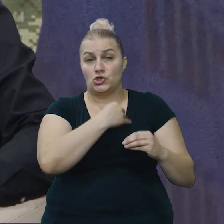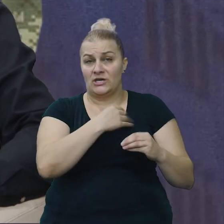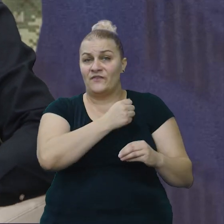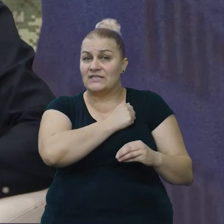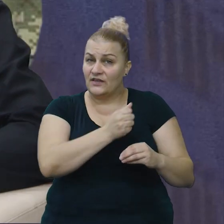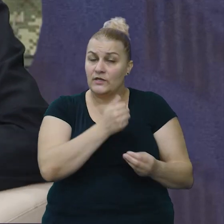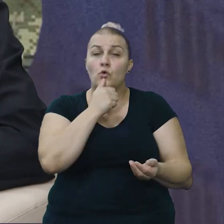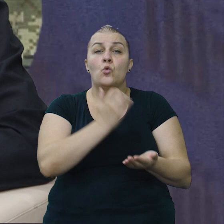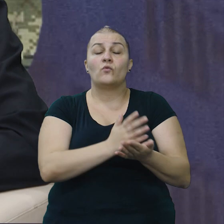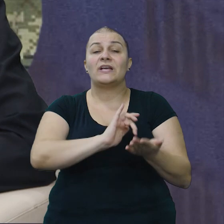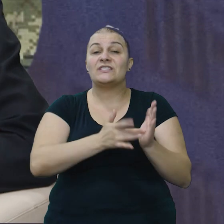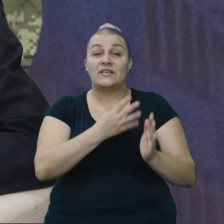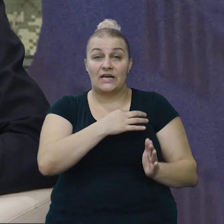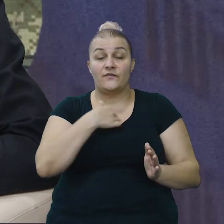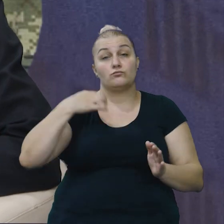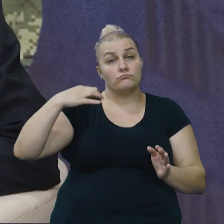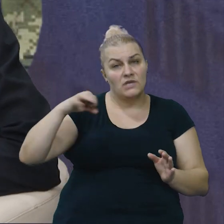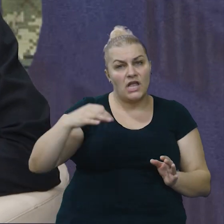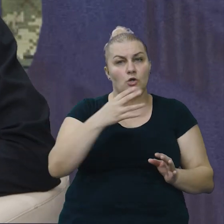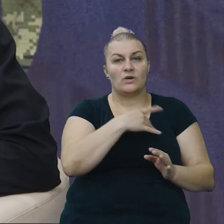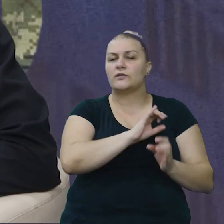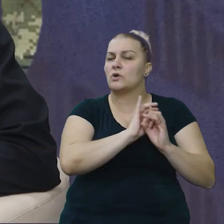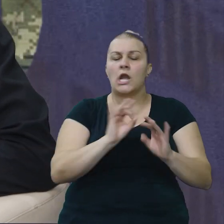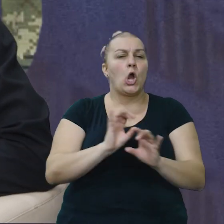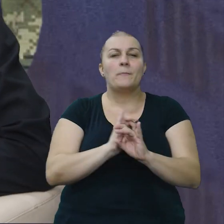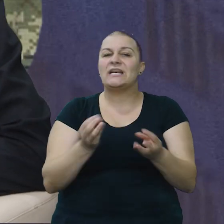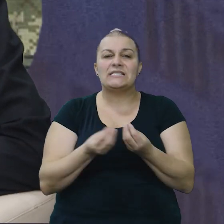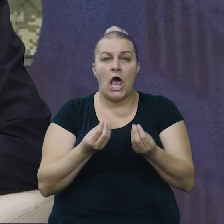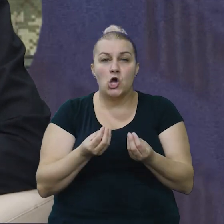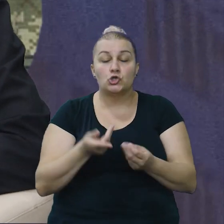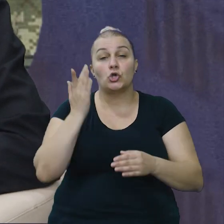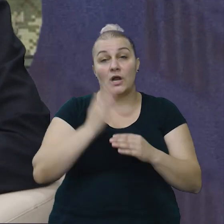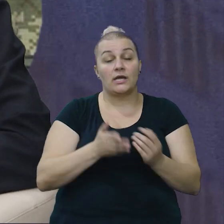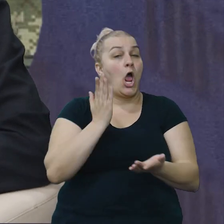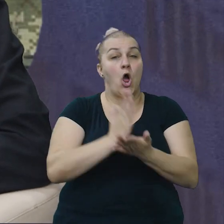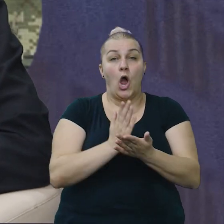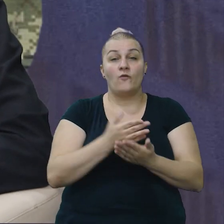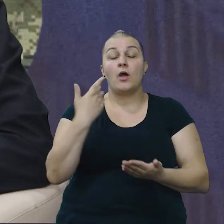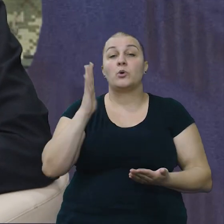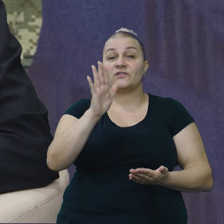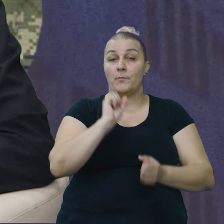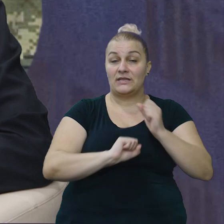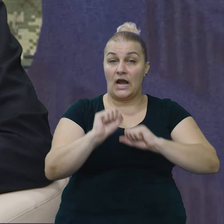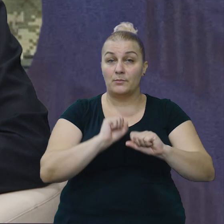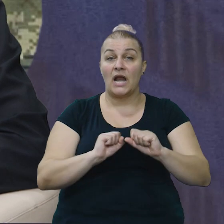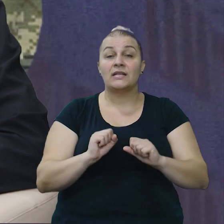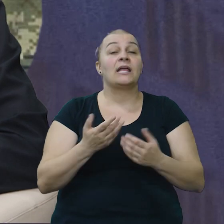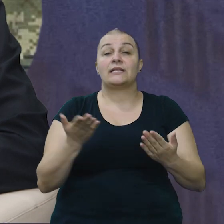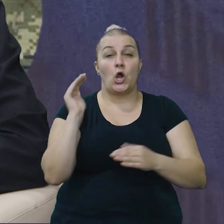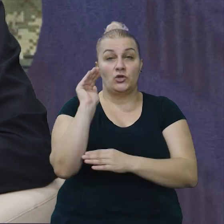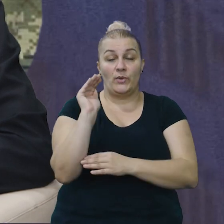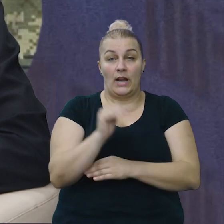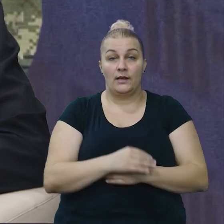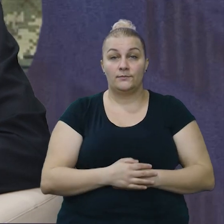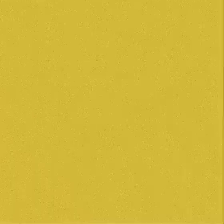hrvatskih viteza, uvijek i sve za Hrvatsku, našu jednu i većnu Hrvatsku nikomu ni za što. I na koncu, jasno, kao i uvijek, pozdrav Vama, dragi hrvatski banjitelji,